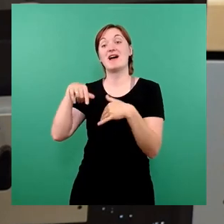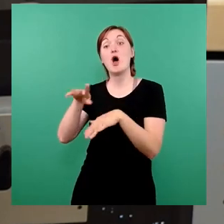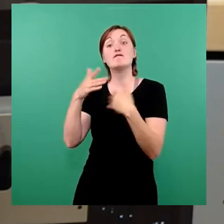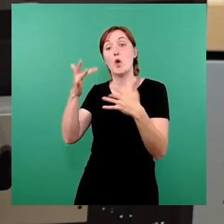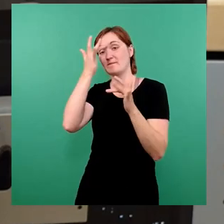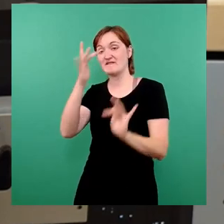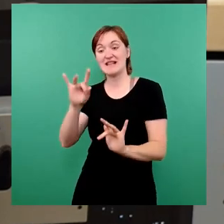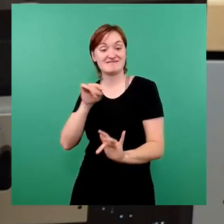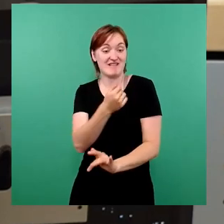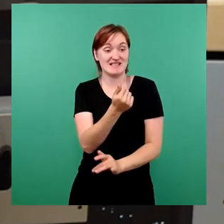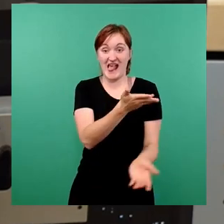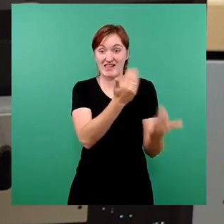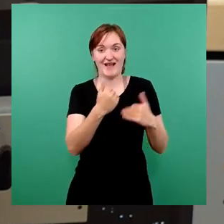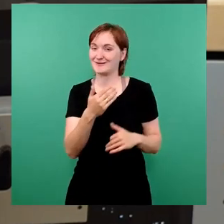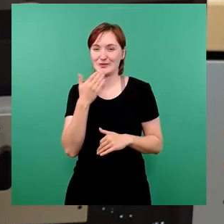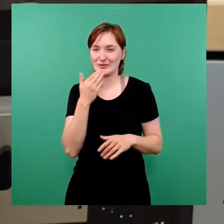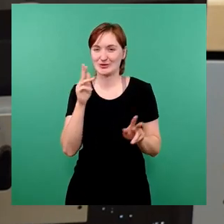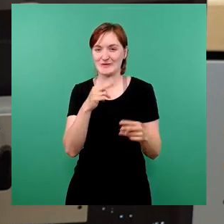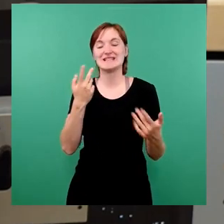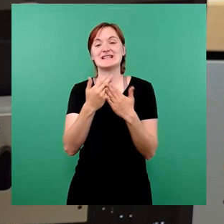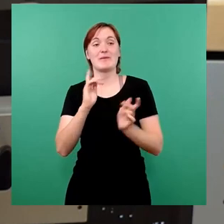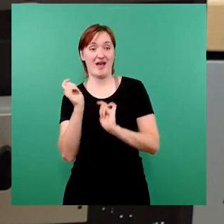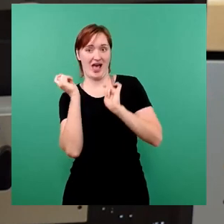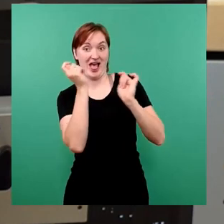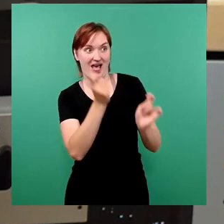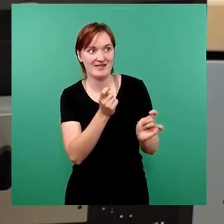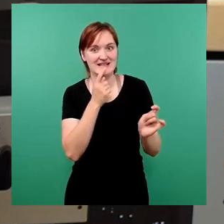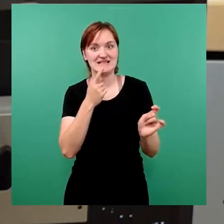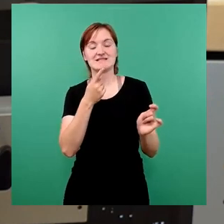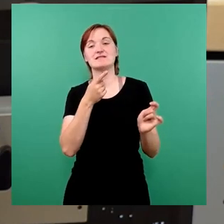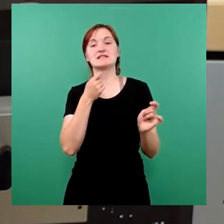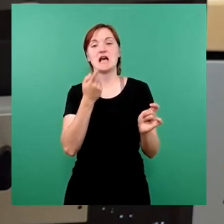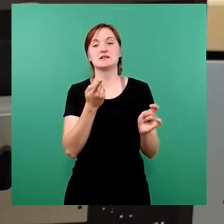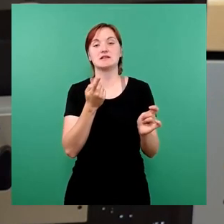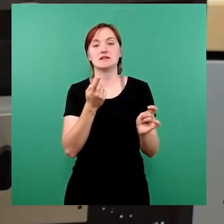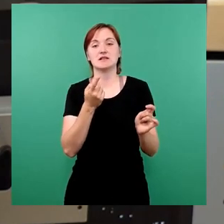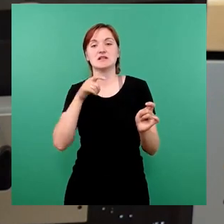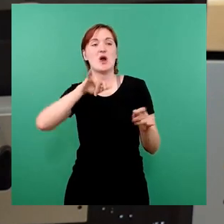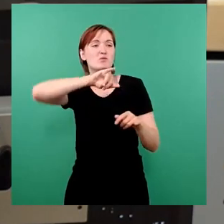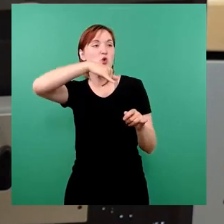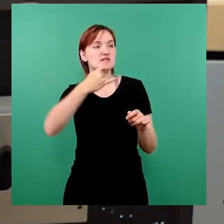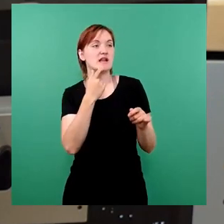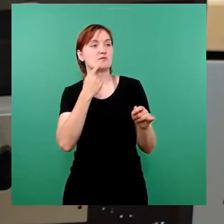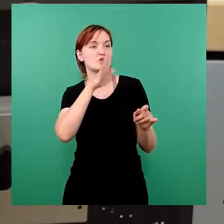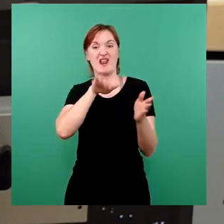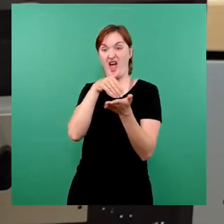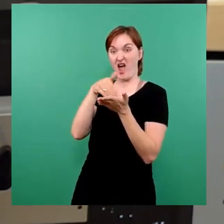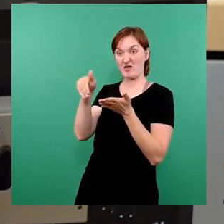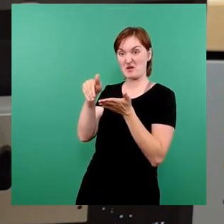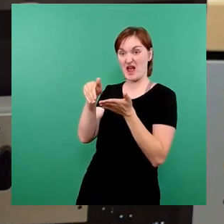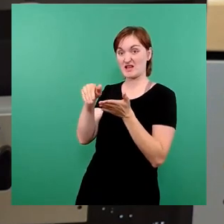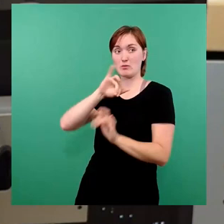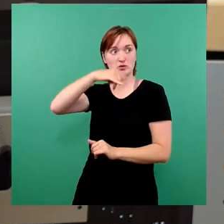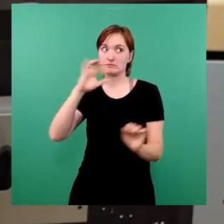Und manch ein Antragsteller versteigt sich da schon mal in die Äußerung, ich zitiere, das Projekt könne dann eben nach abgelehnter Förderung nicht